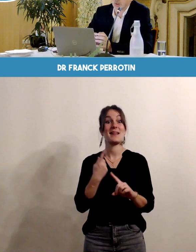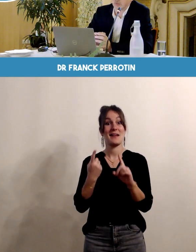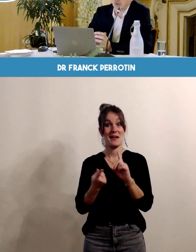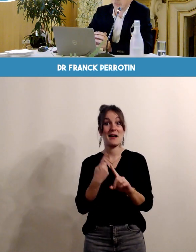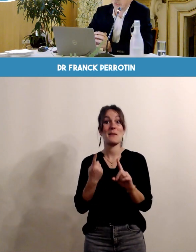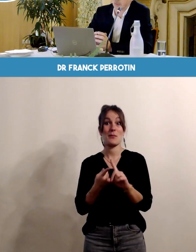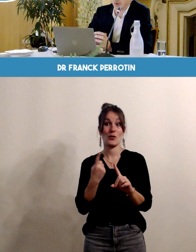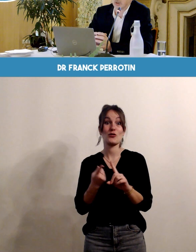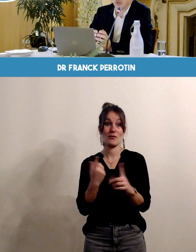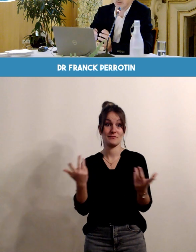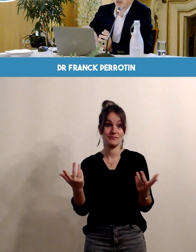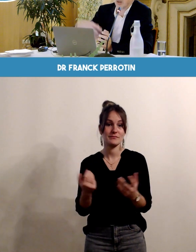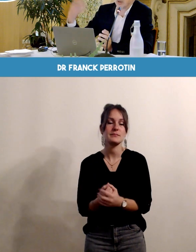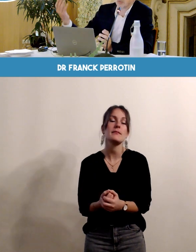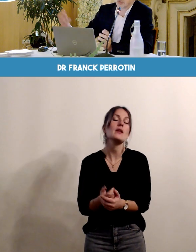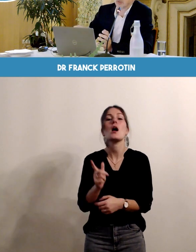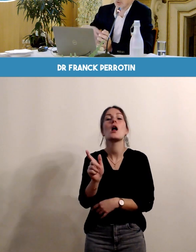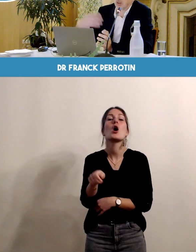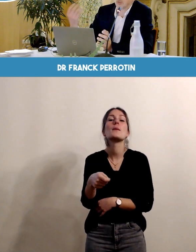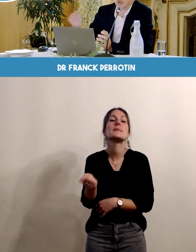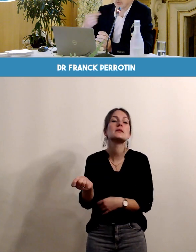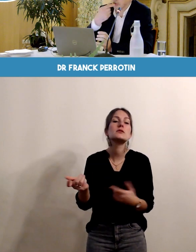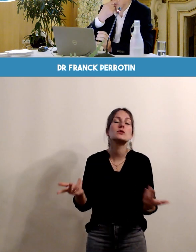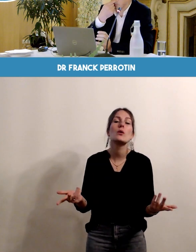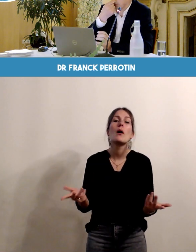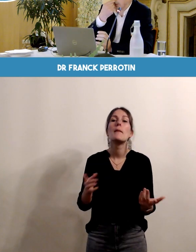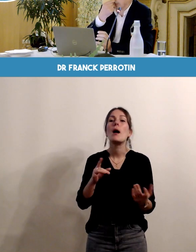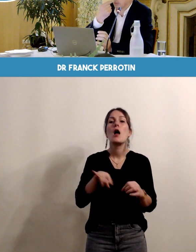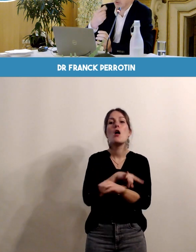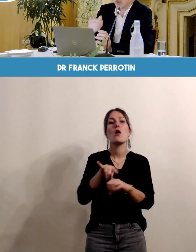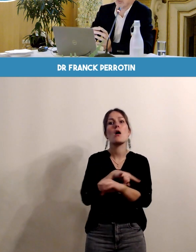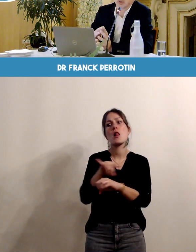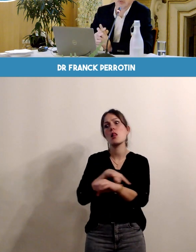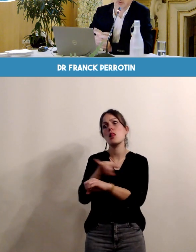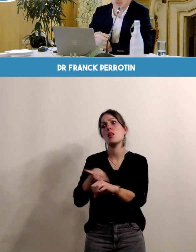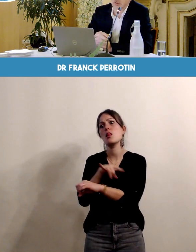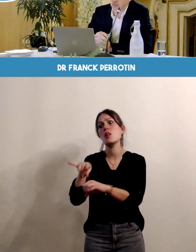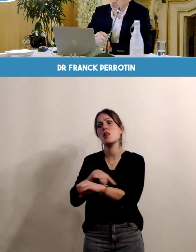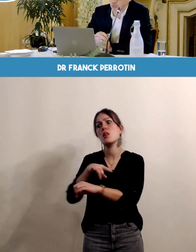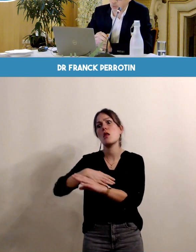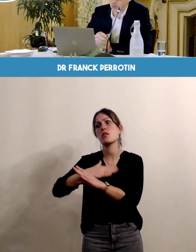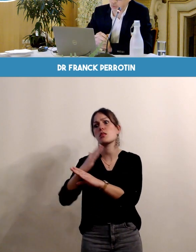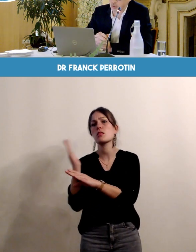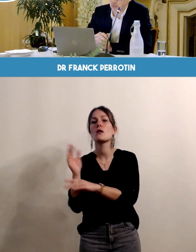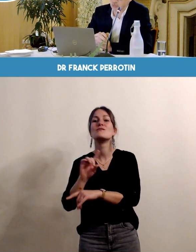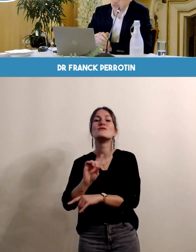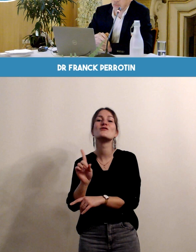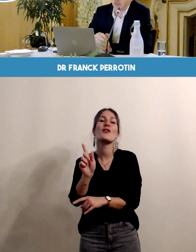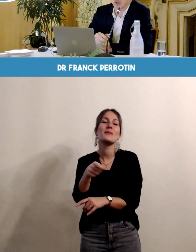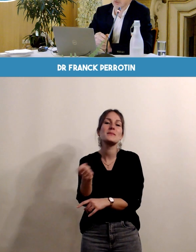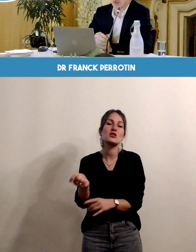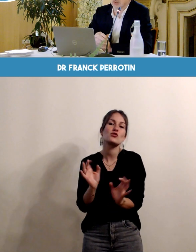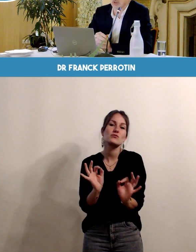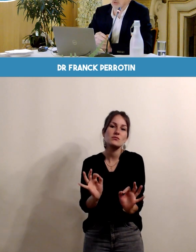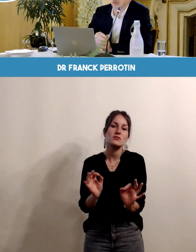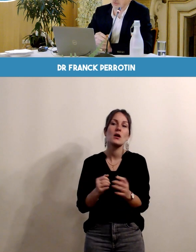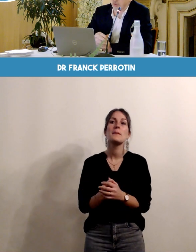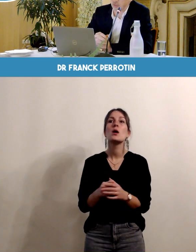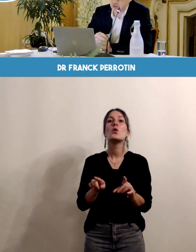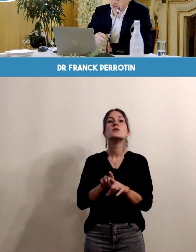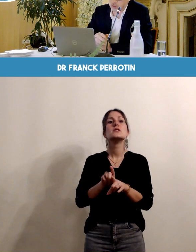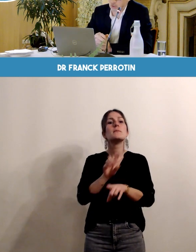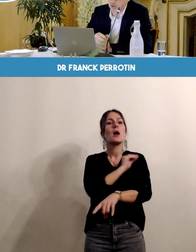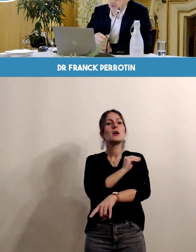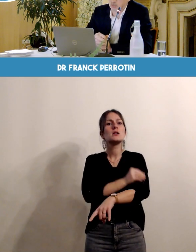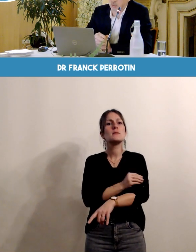conseille évidemment de ne pas aller sur un nombre d'heures d'activités physiques trop importantes une intensité de l